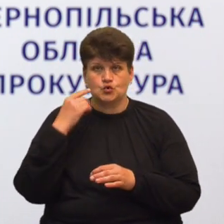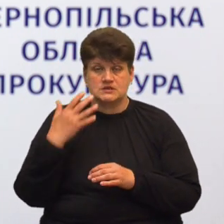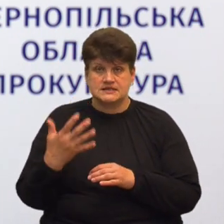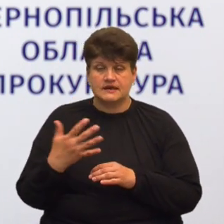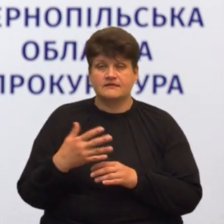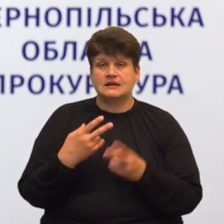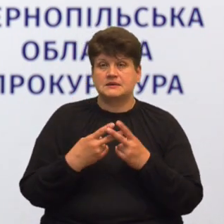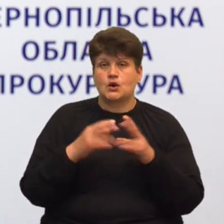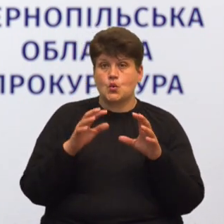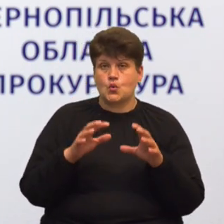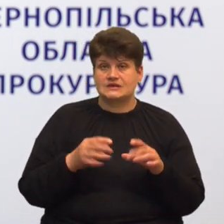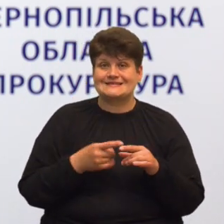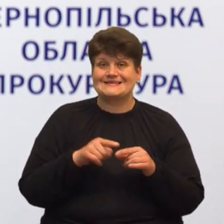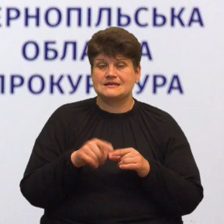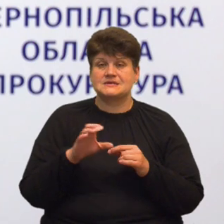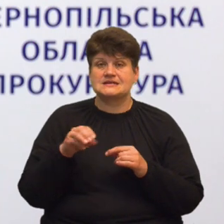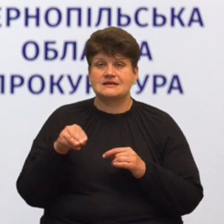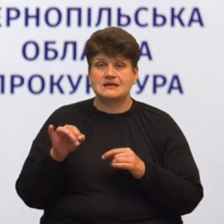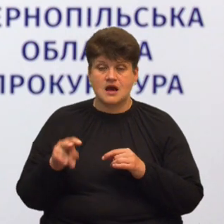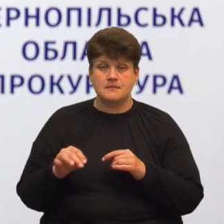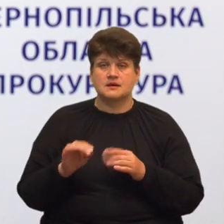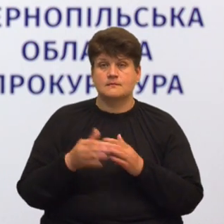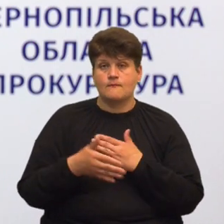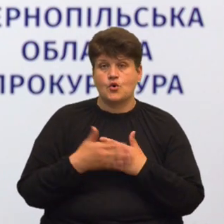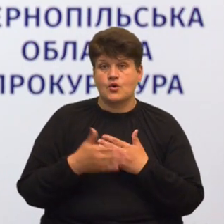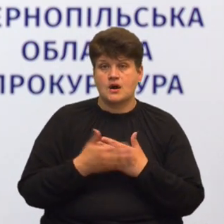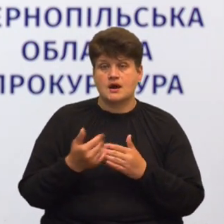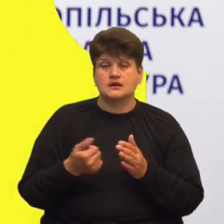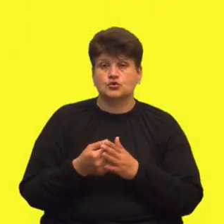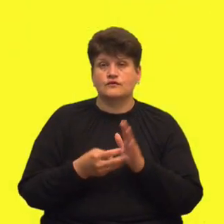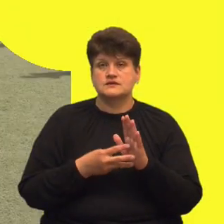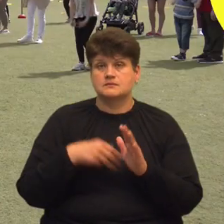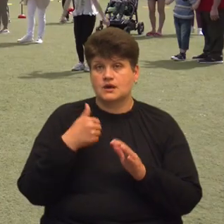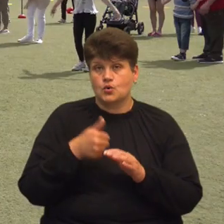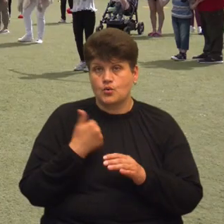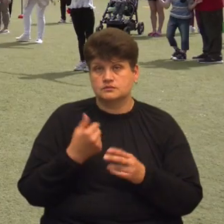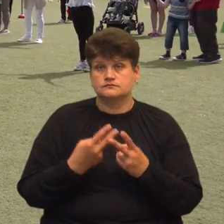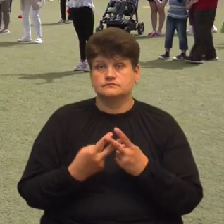кодекс за даними статтями визначає покарання до 8 років позбавлення волі.